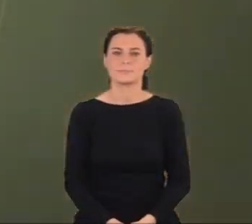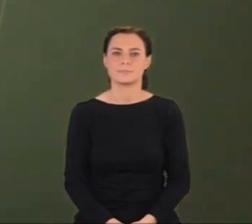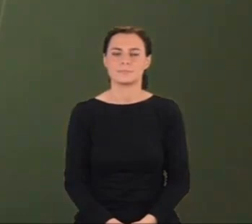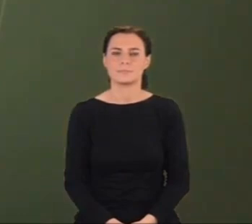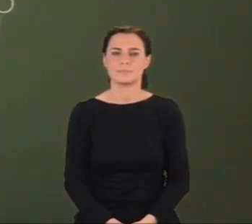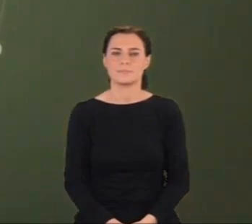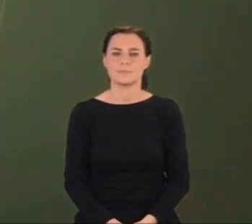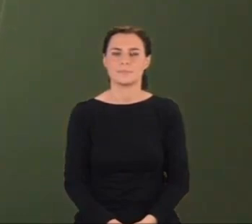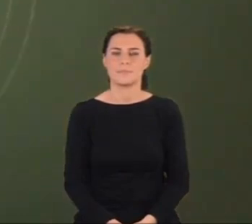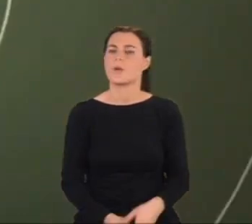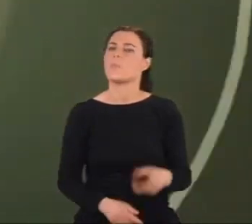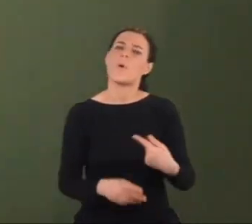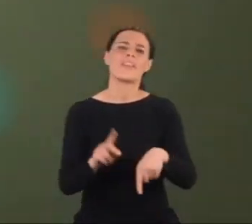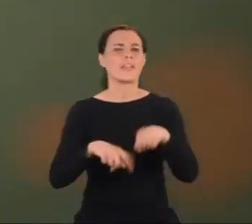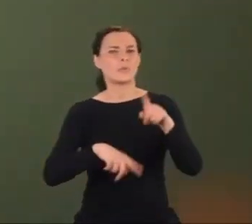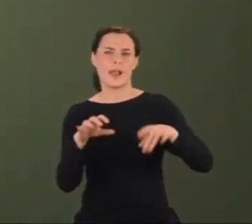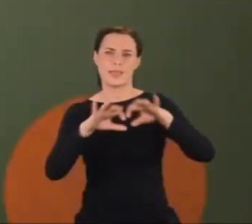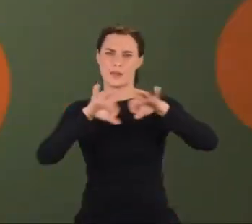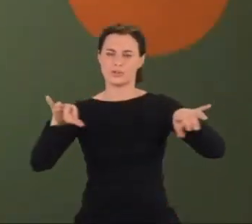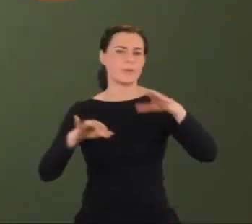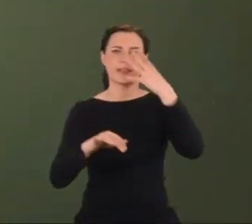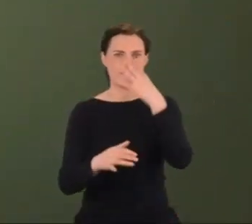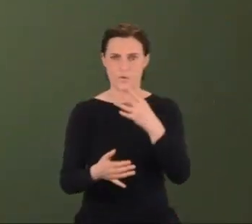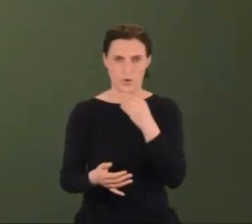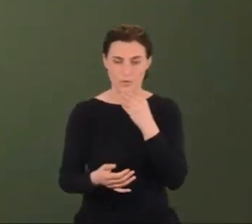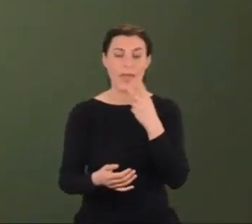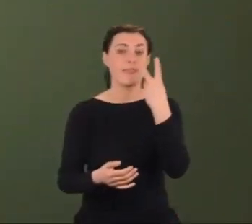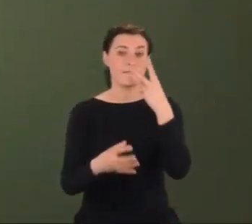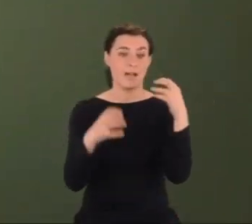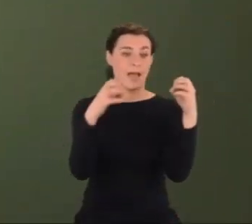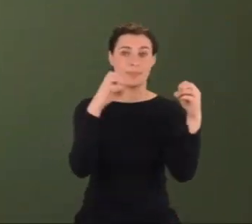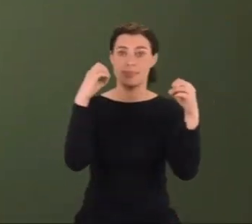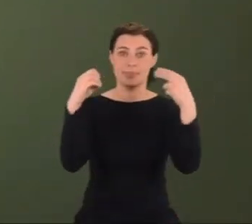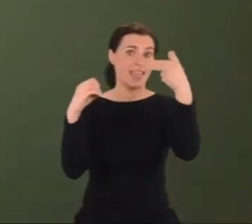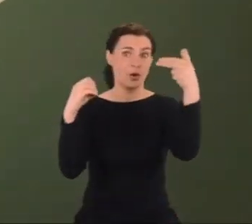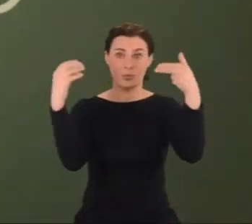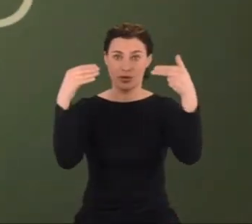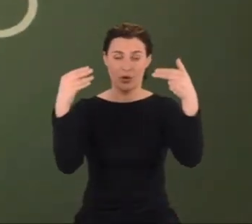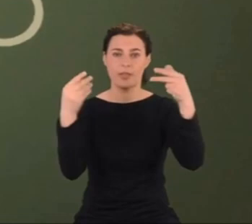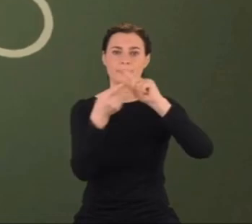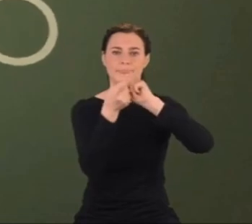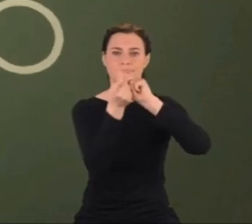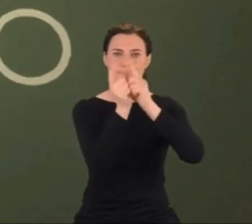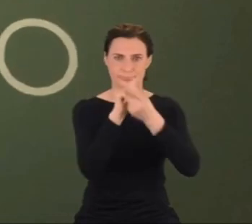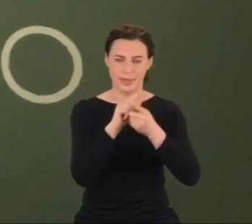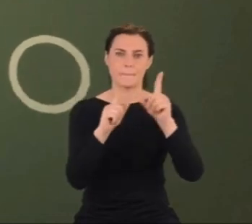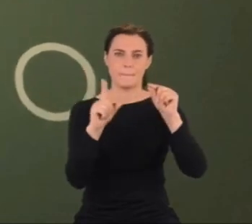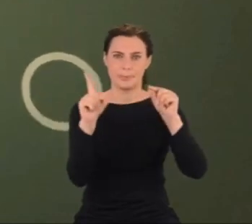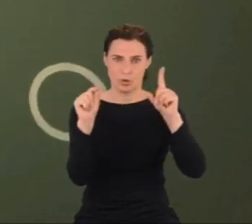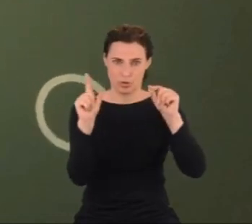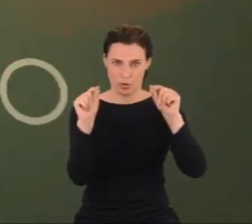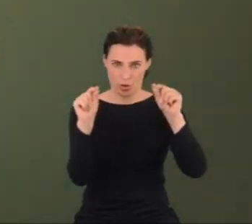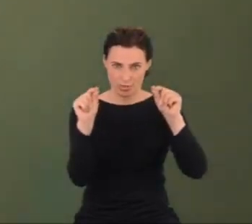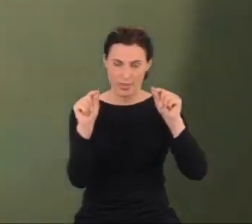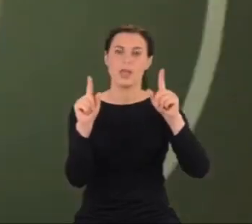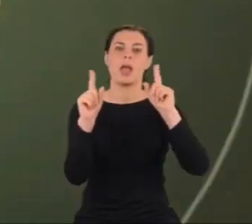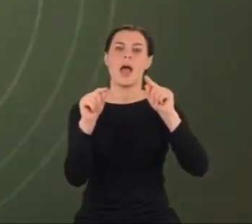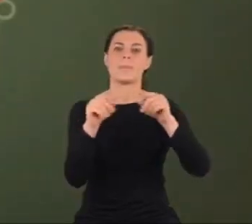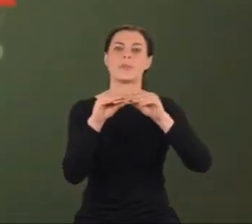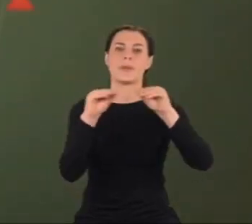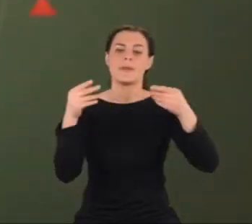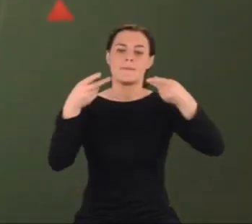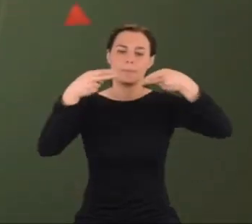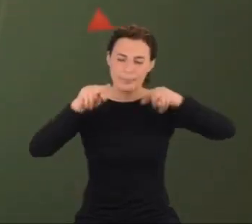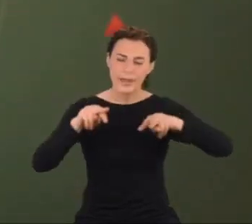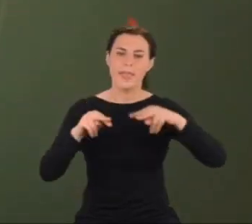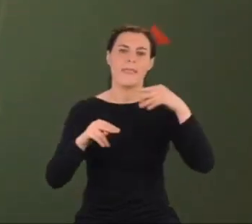Klasyczny podwójny rozpad beta polega na tym, że w jego wyniku dwa neutrony przechodzą w dwa protony, a z jądra atomowego wyodrębniają się